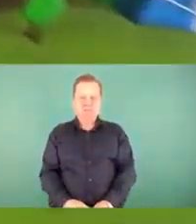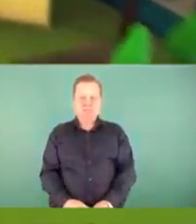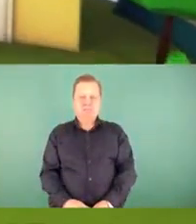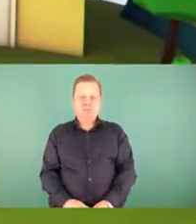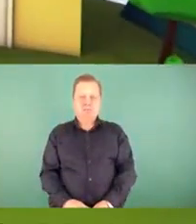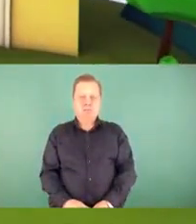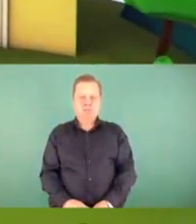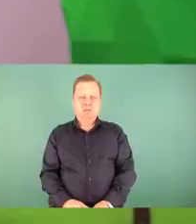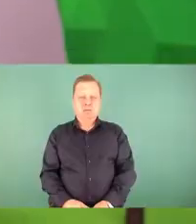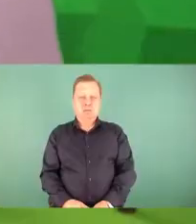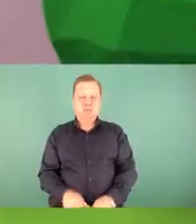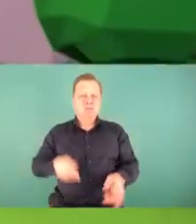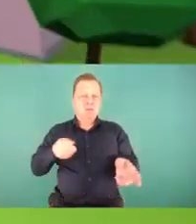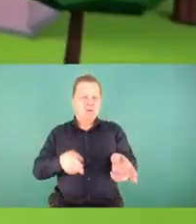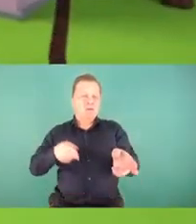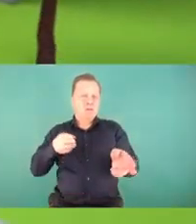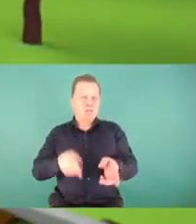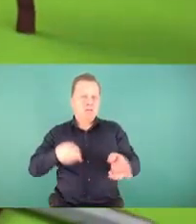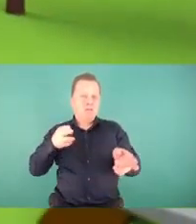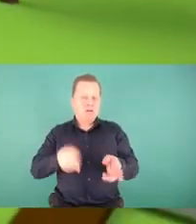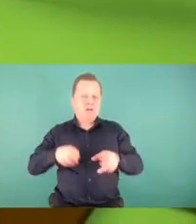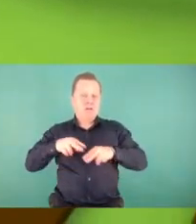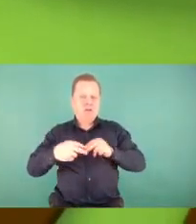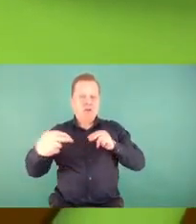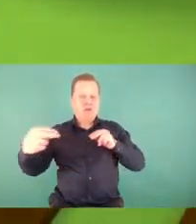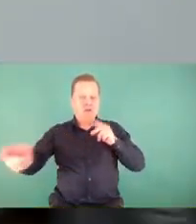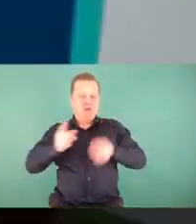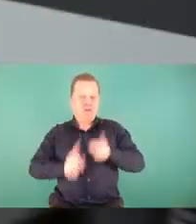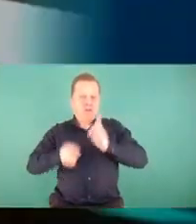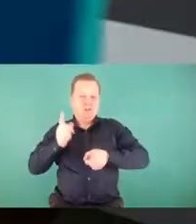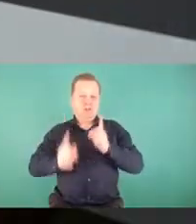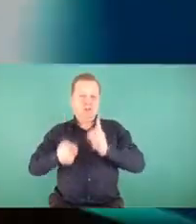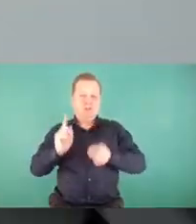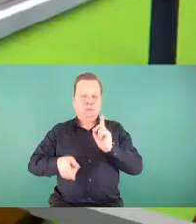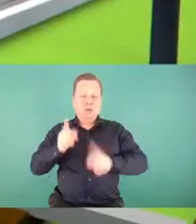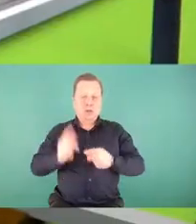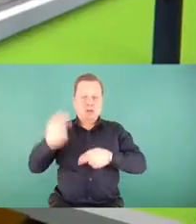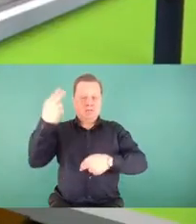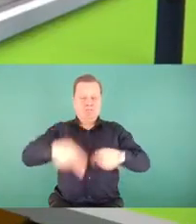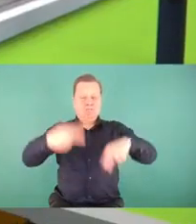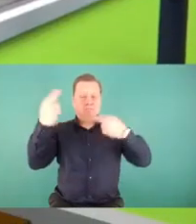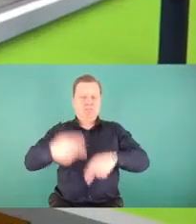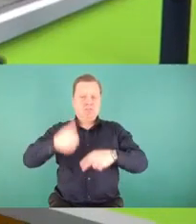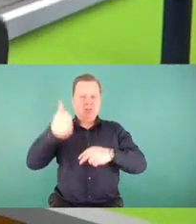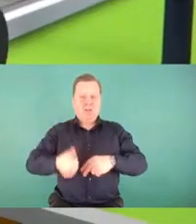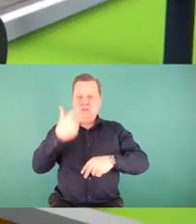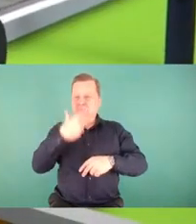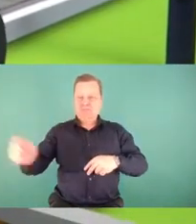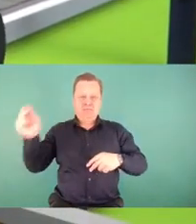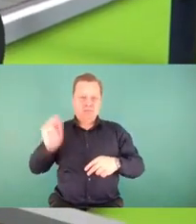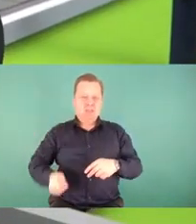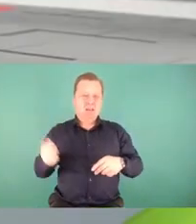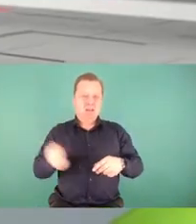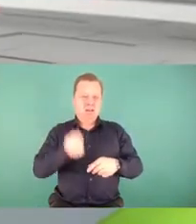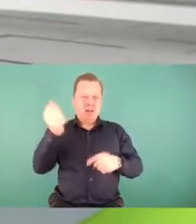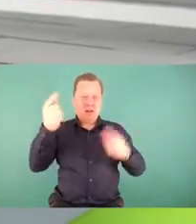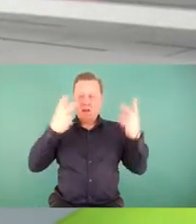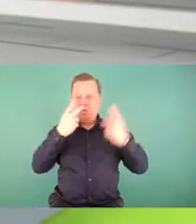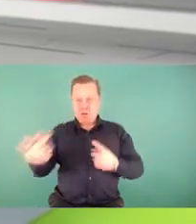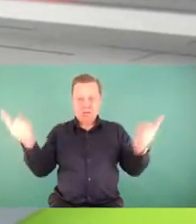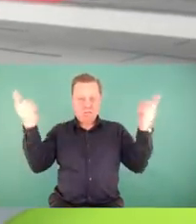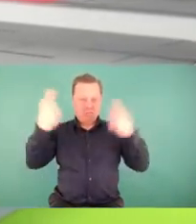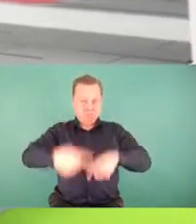Pociąg szybko mknie po torach i nie staje przy zaporach. Widzisz szlaban opuszczony, to nie